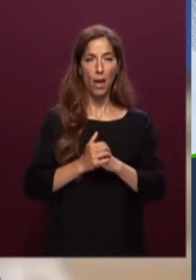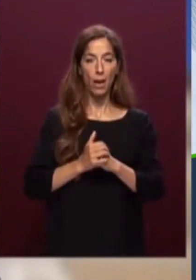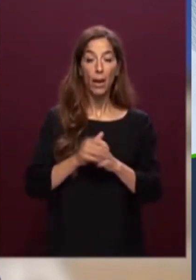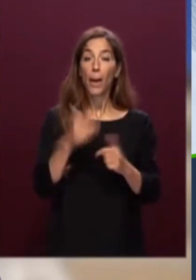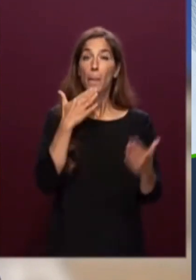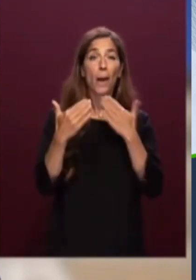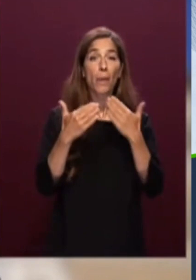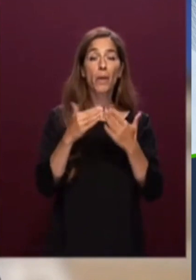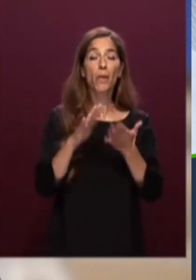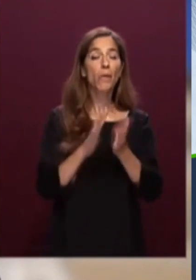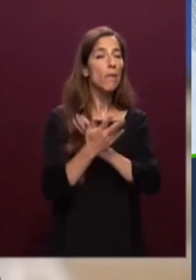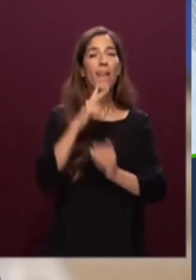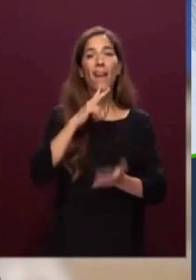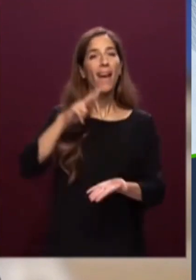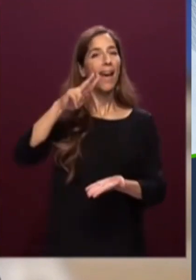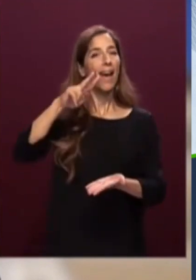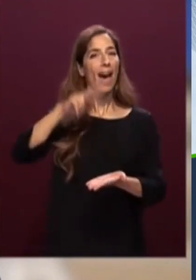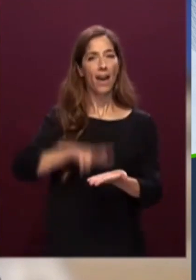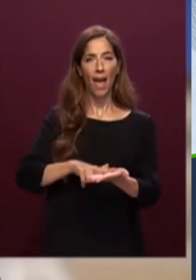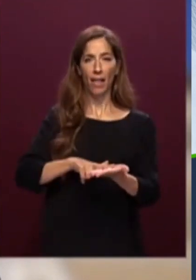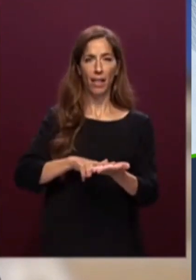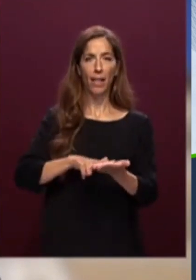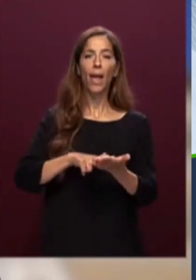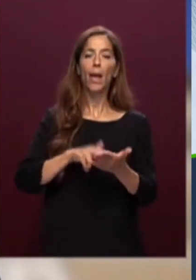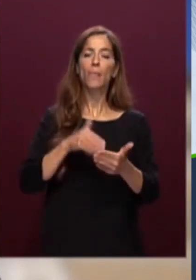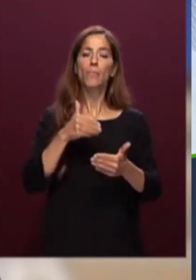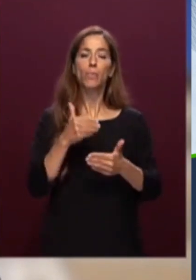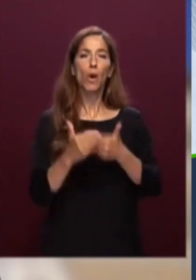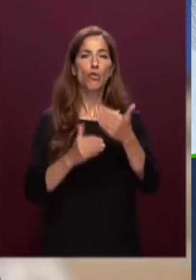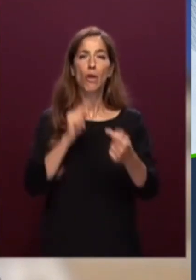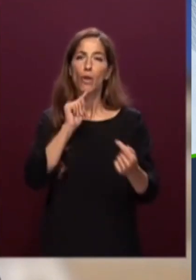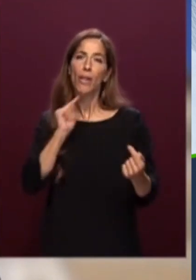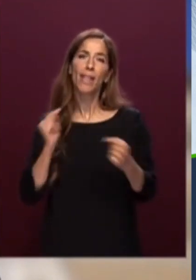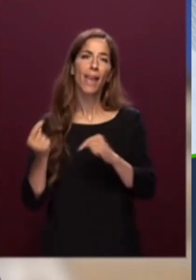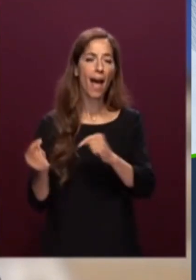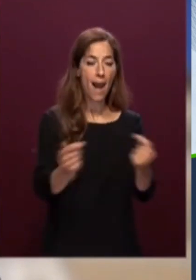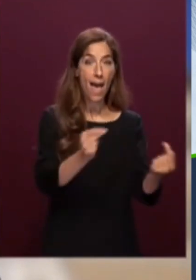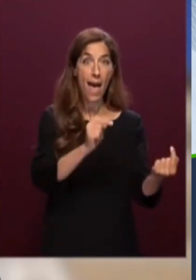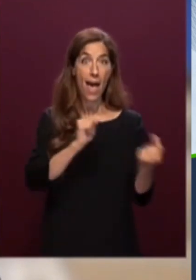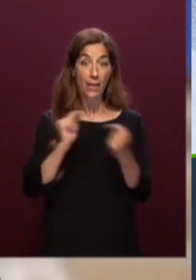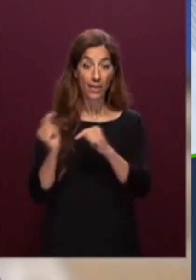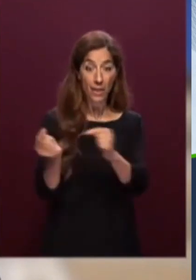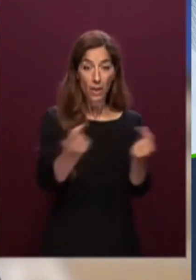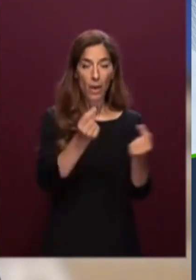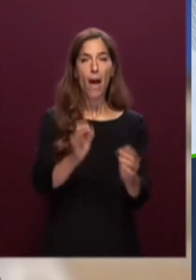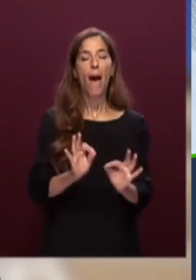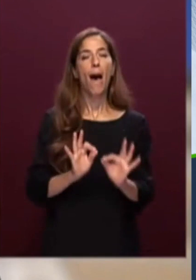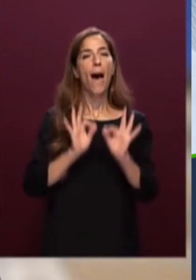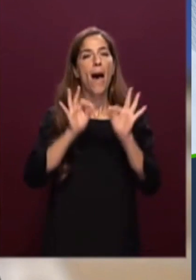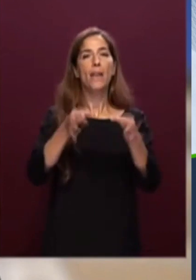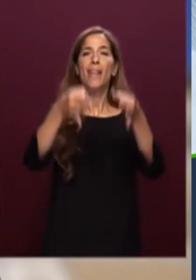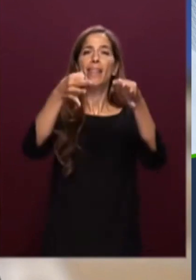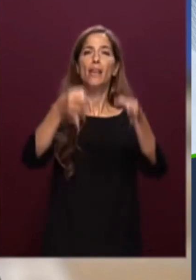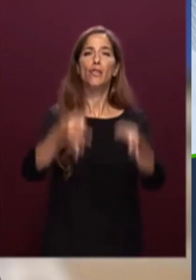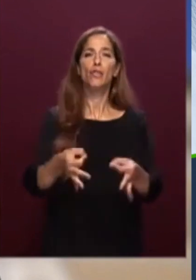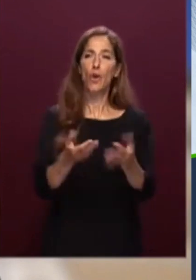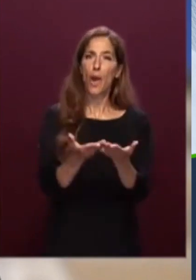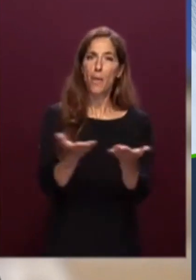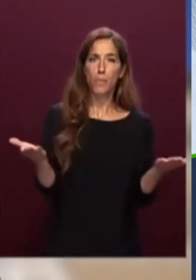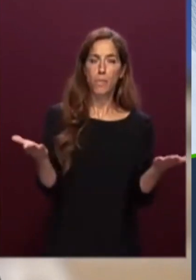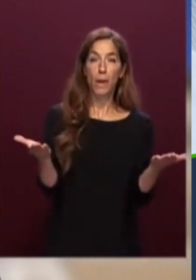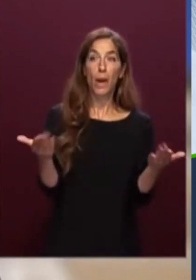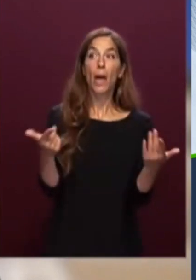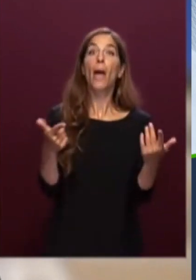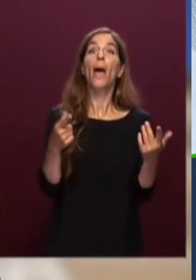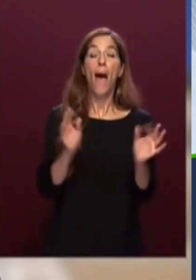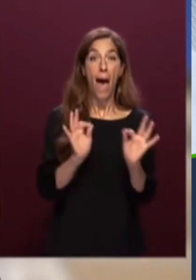che deve essere alla base dell'elaborazione delle decisioni pubbliche e che sono tanto migliori se alle stesse